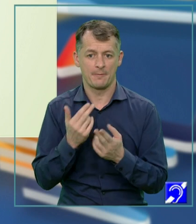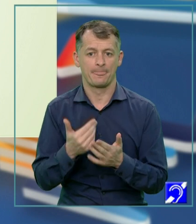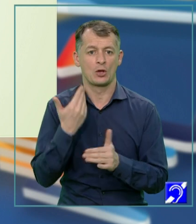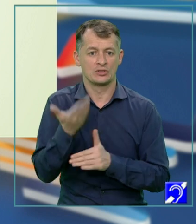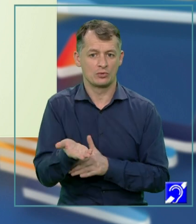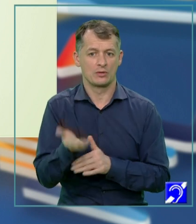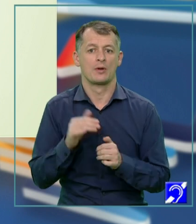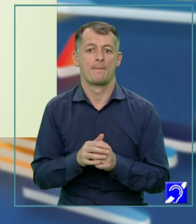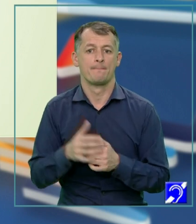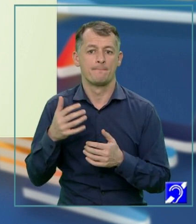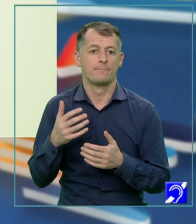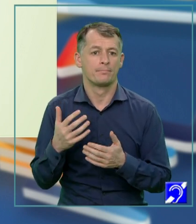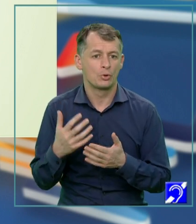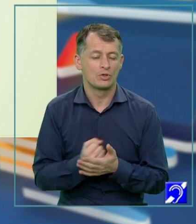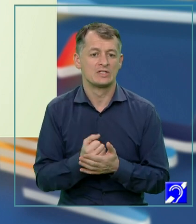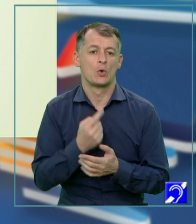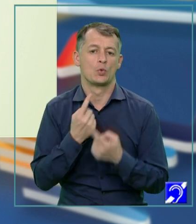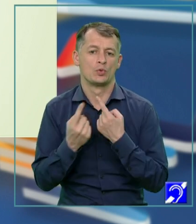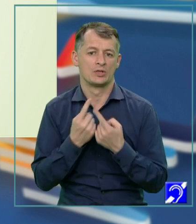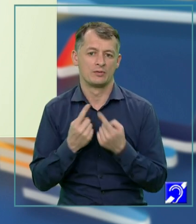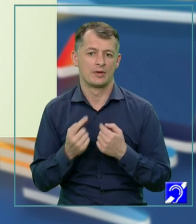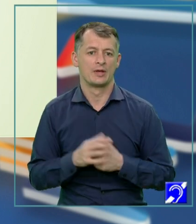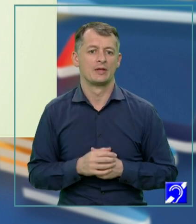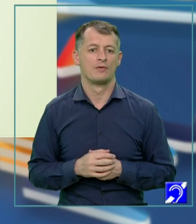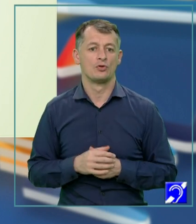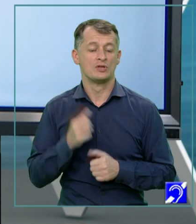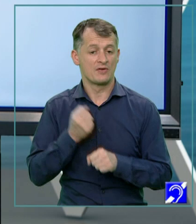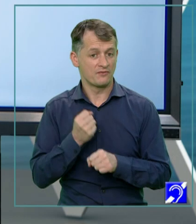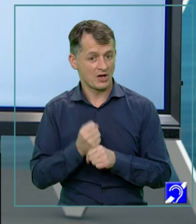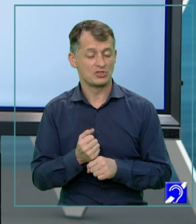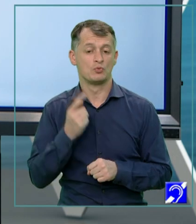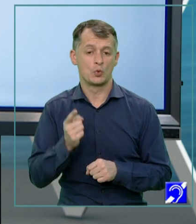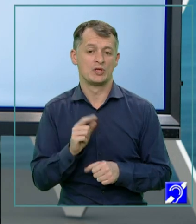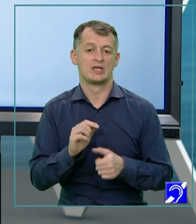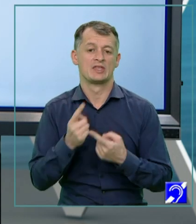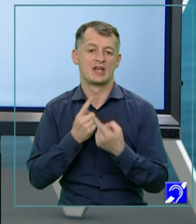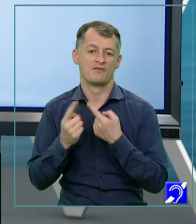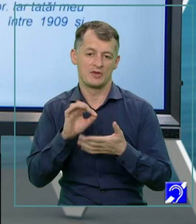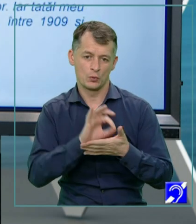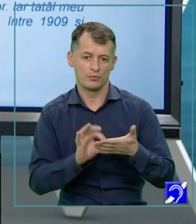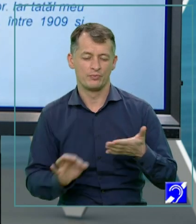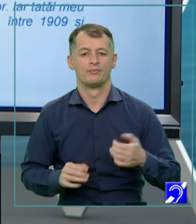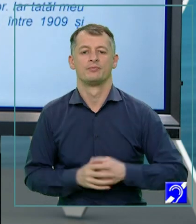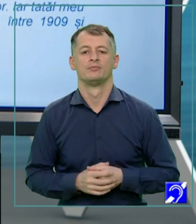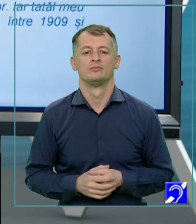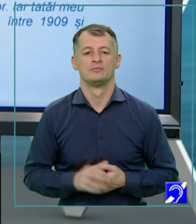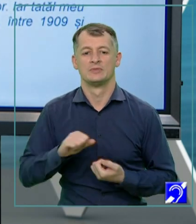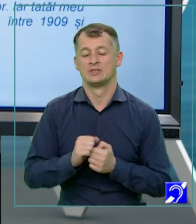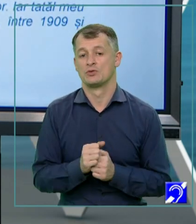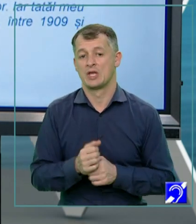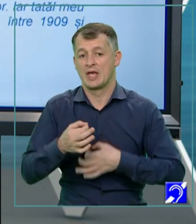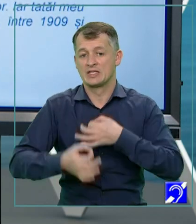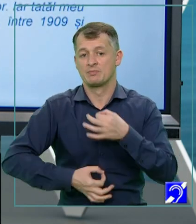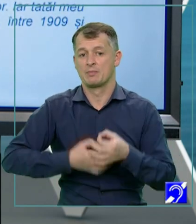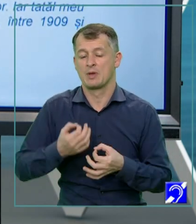le poate lua interviul, să realizăm un interviu sau să ne exprimăm un punct